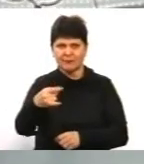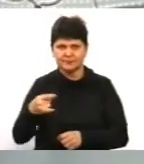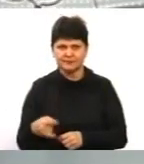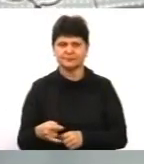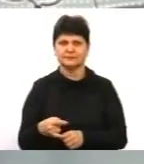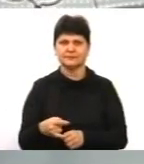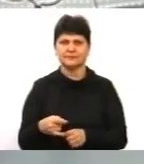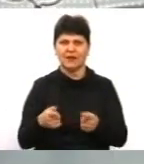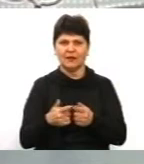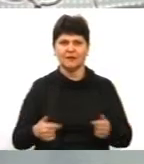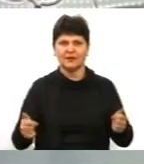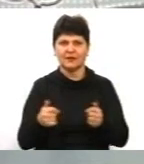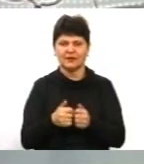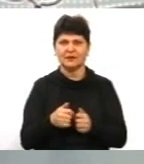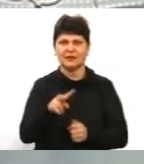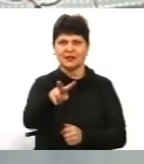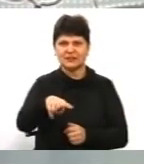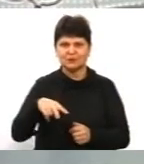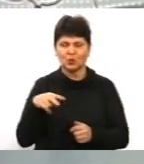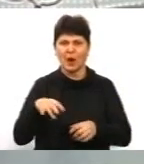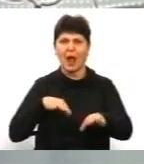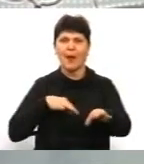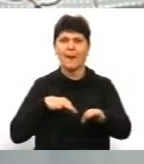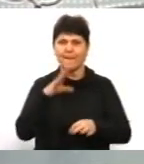виділених смугах для маршрутних транспортних засобів,